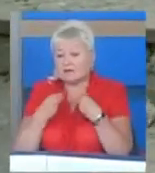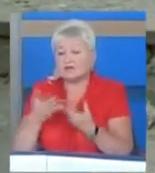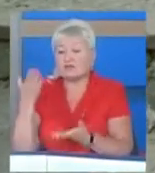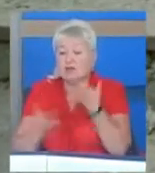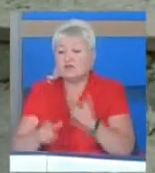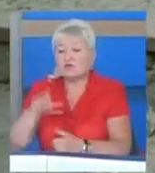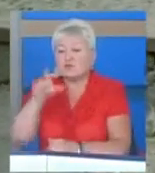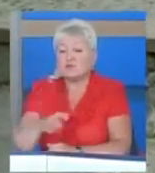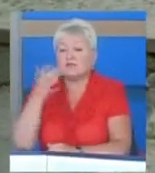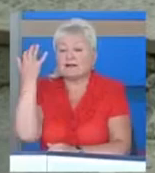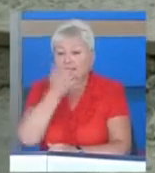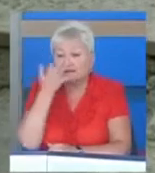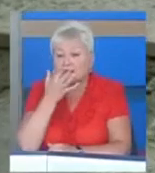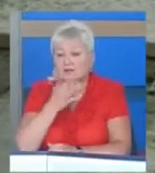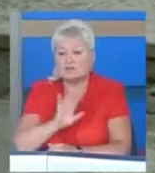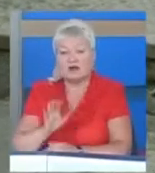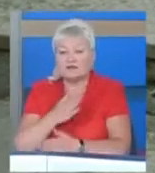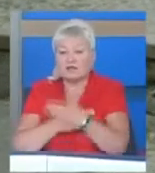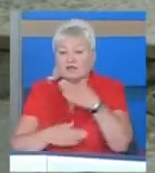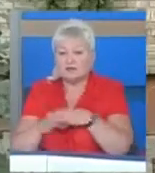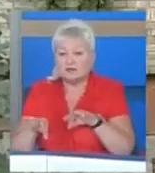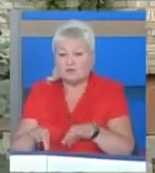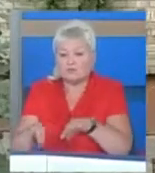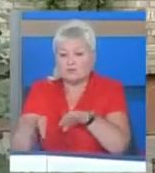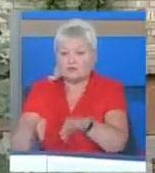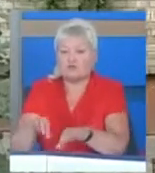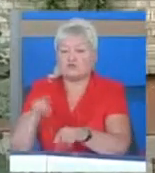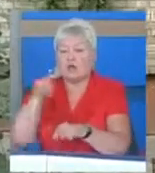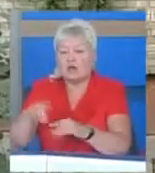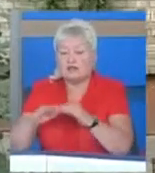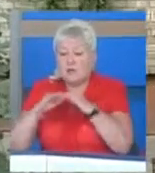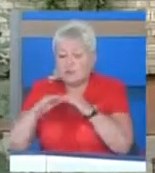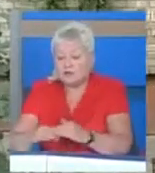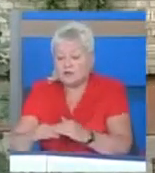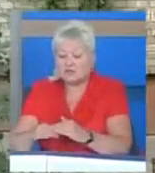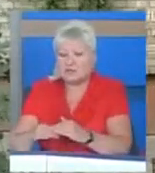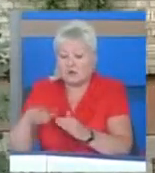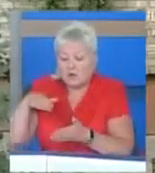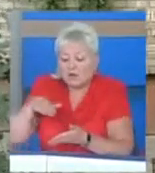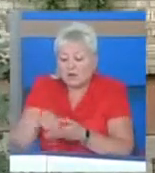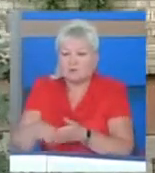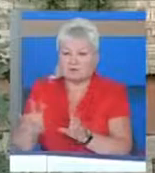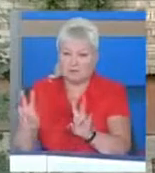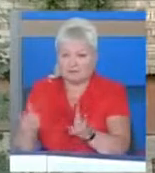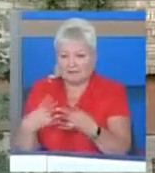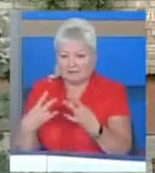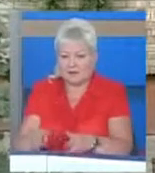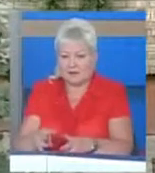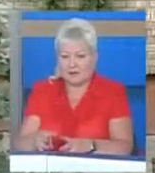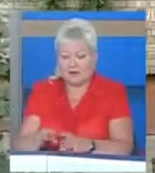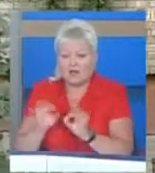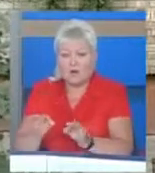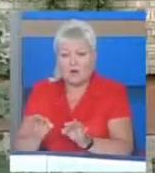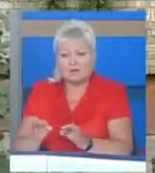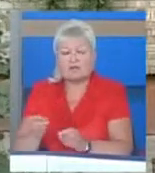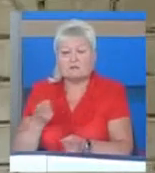людина незряча, а не на інвалідному візочку, то їй пониженого та плавного спуску і не треба. Хоча насправді це